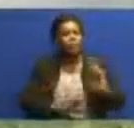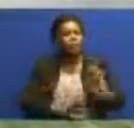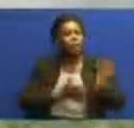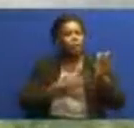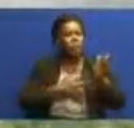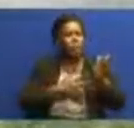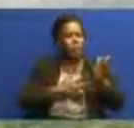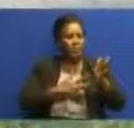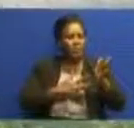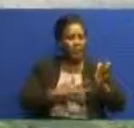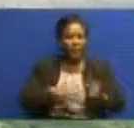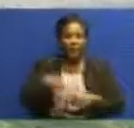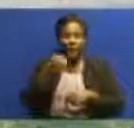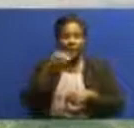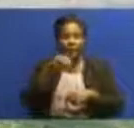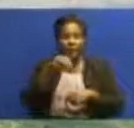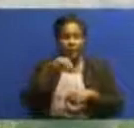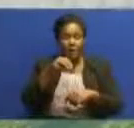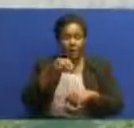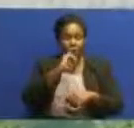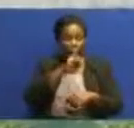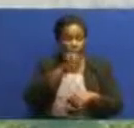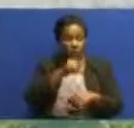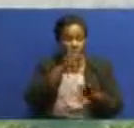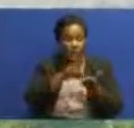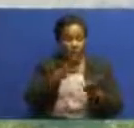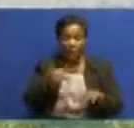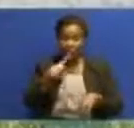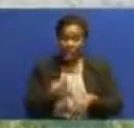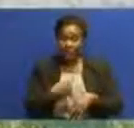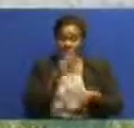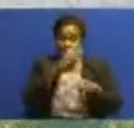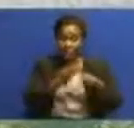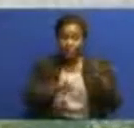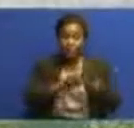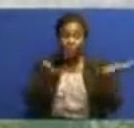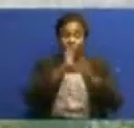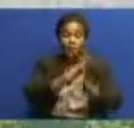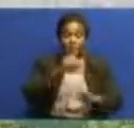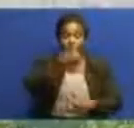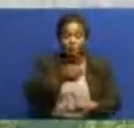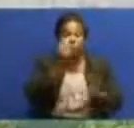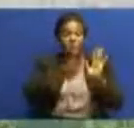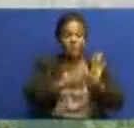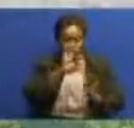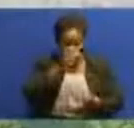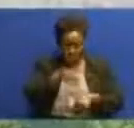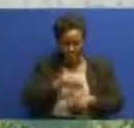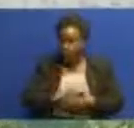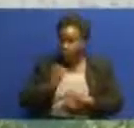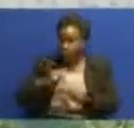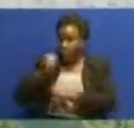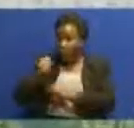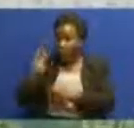ya jiji la dar eslam ukisema kwamba ujenzi huu utakamilika mwezi julai mwaka huu au miapili ya